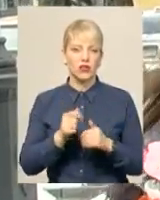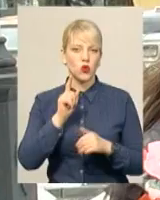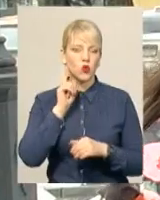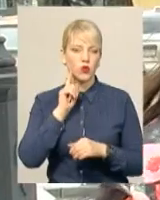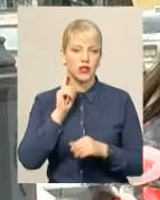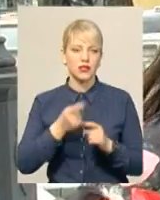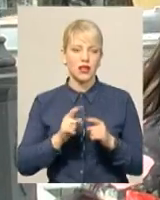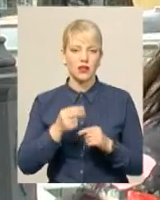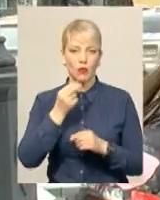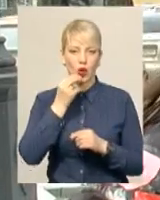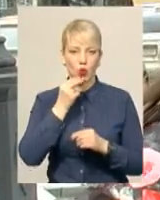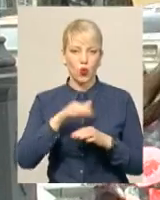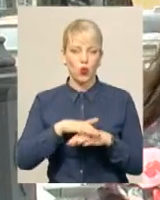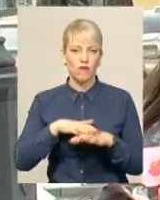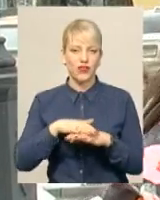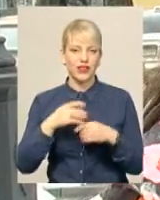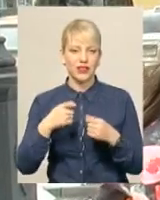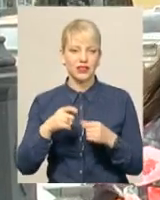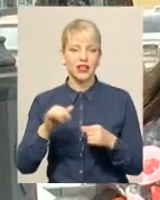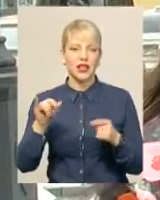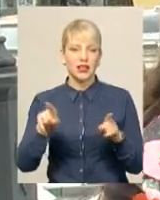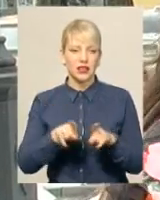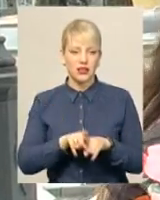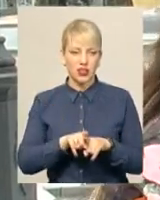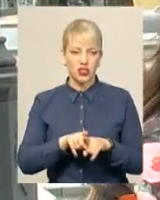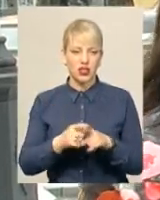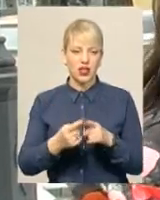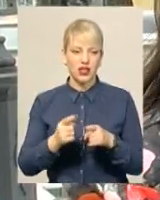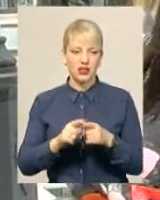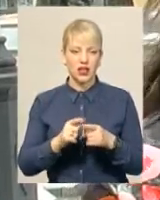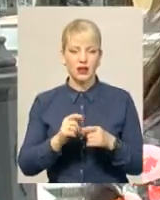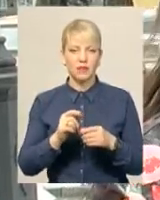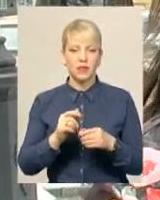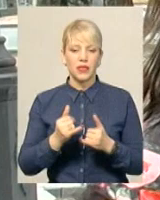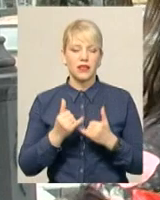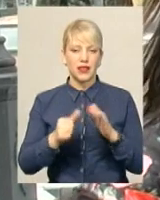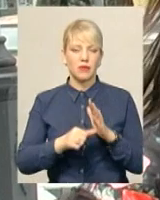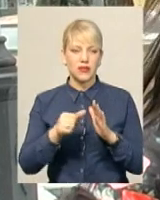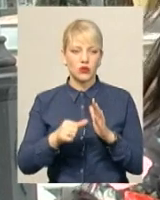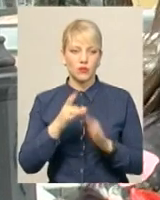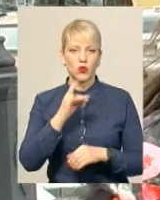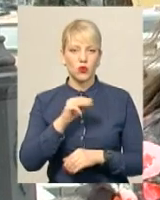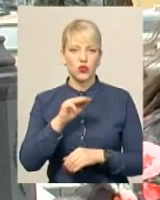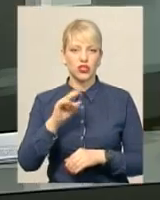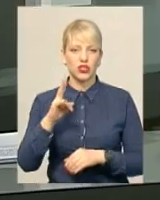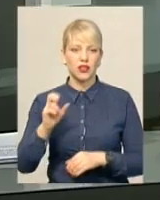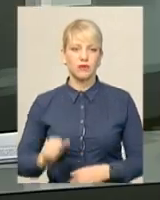продуктовий ринок наш, і також це приют для бездомних на Ржичний.